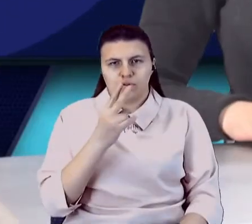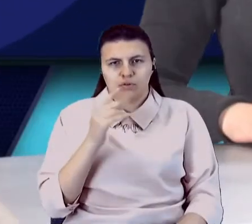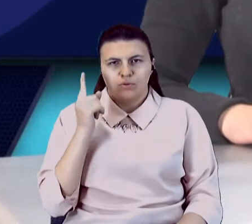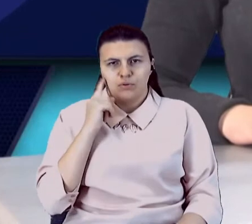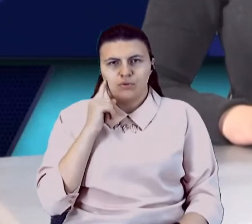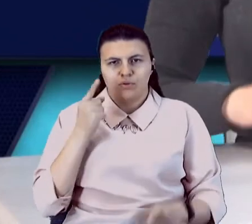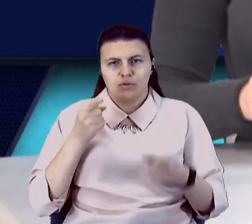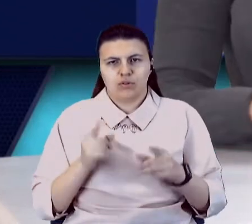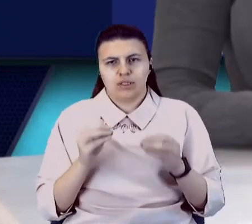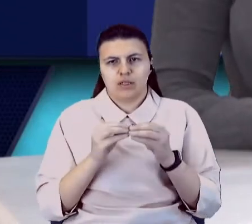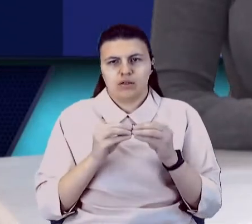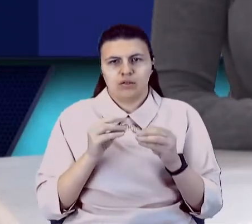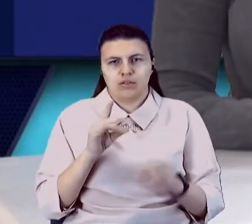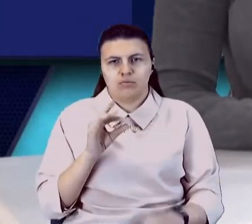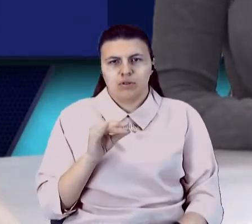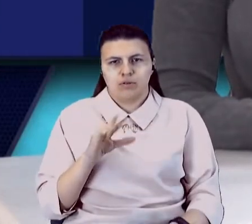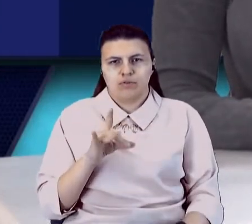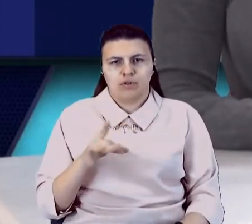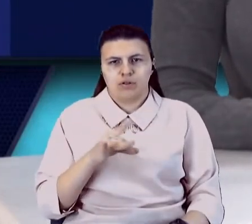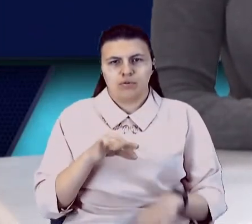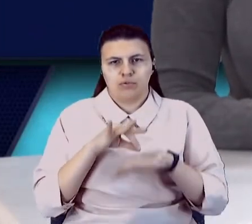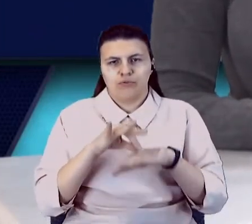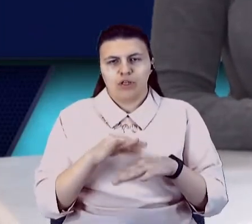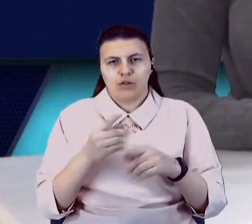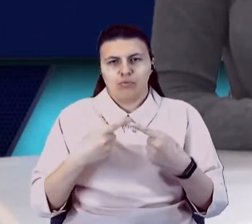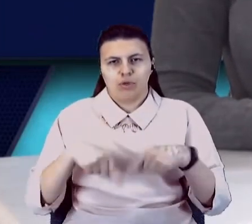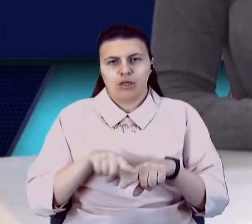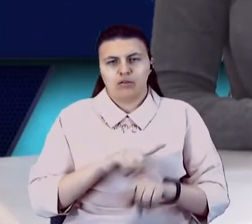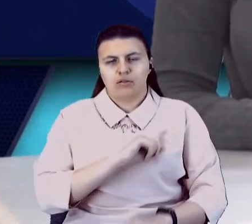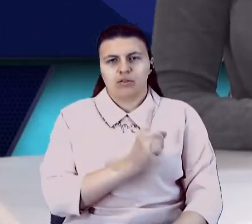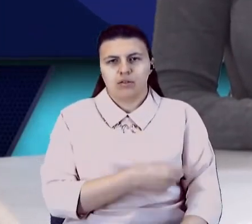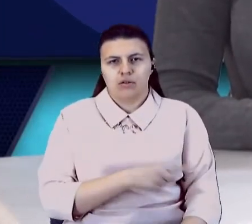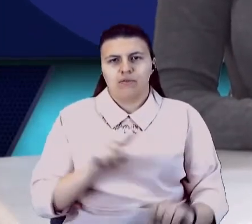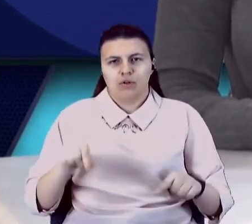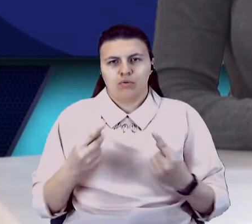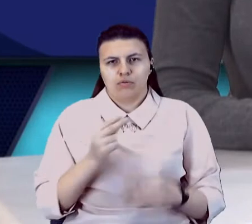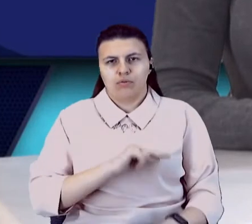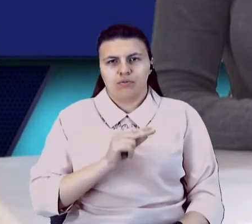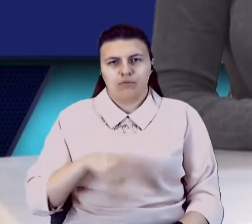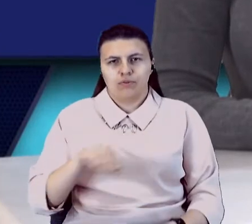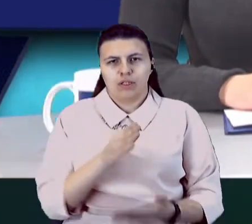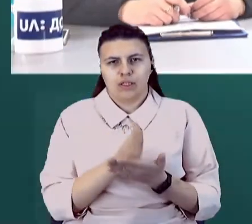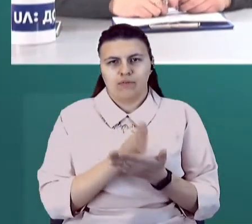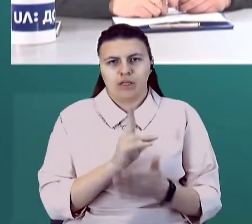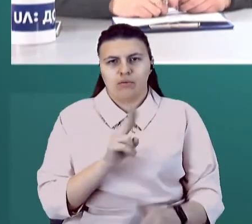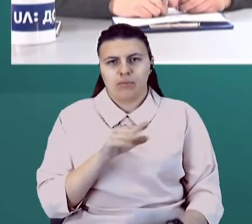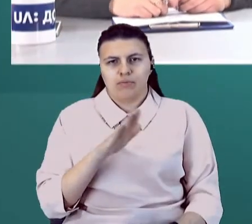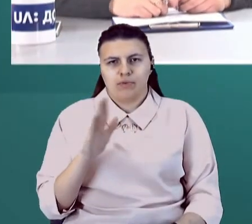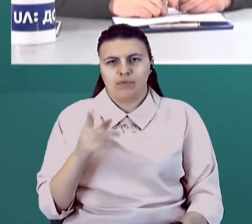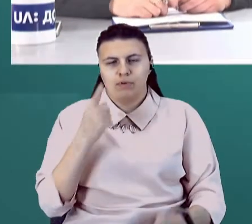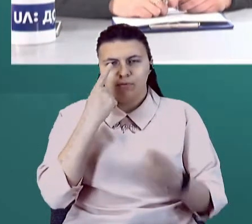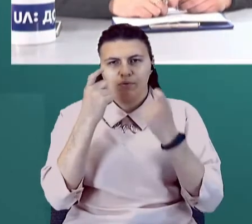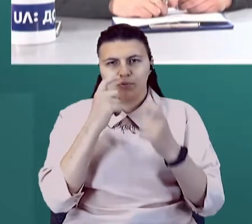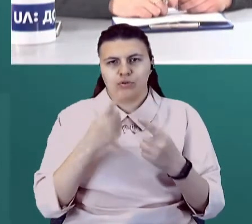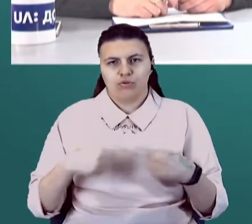листопада в районі проведення операції об'єднаних сил відновлюють роботу всі наявні КПВВ, інформує штаб операції об'єднаних